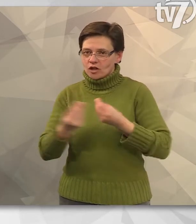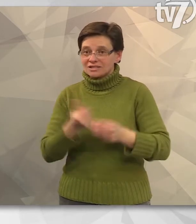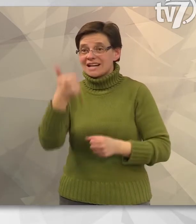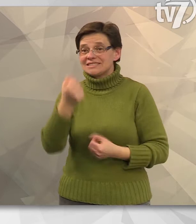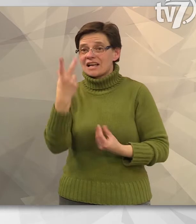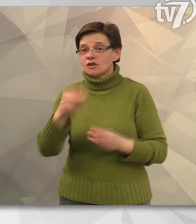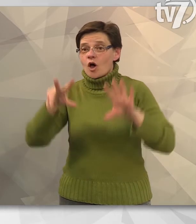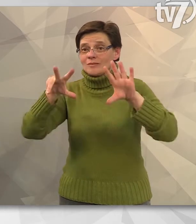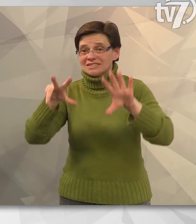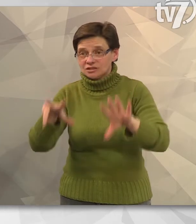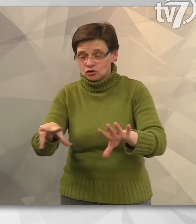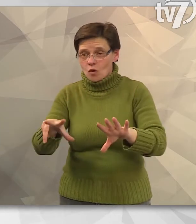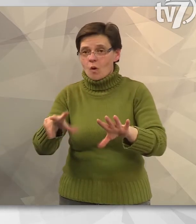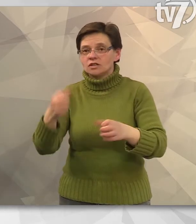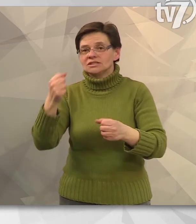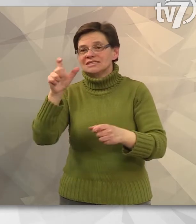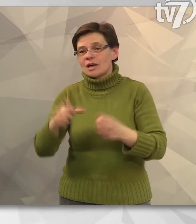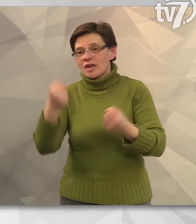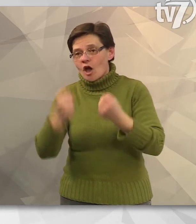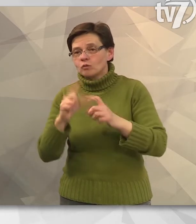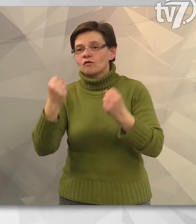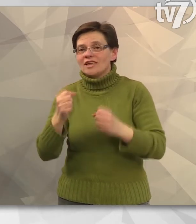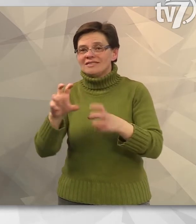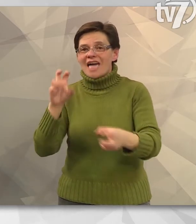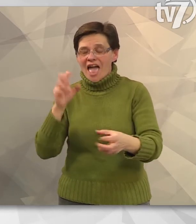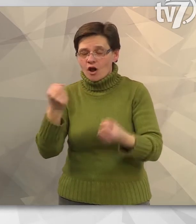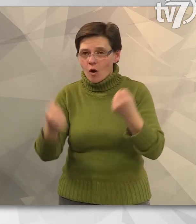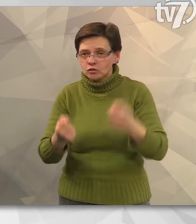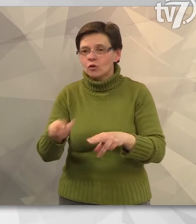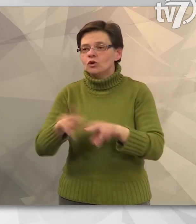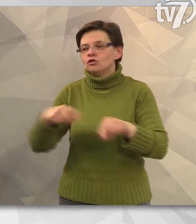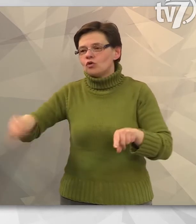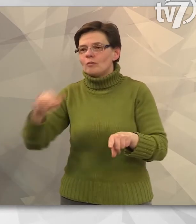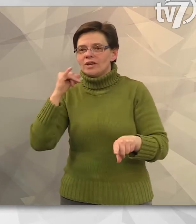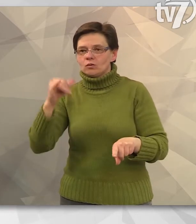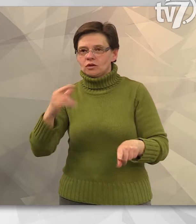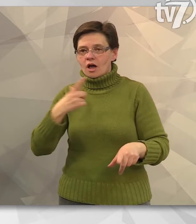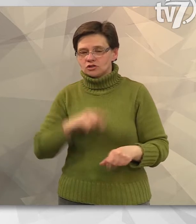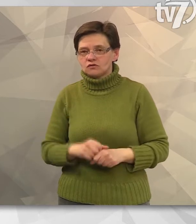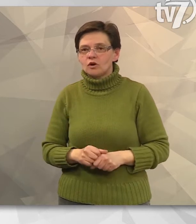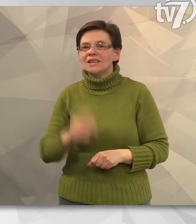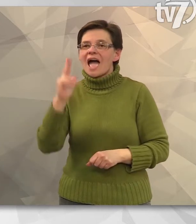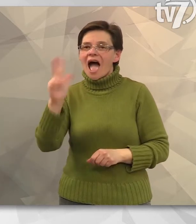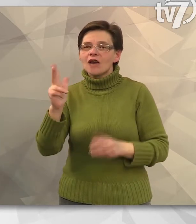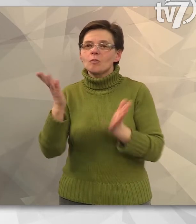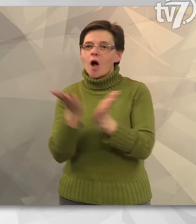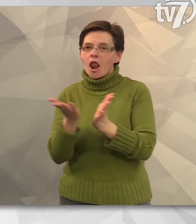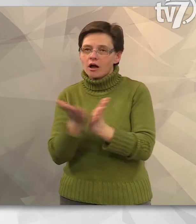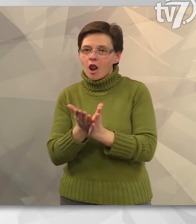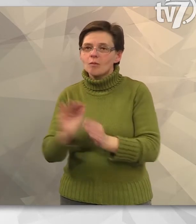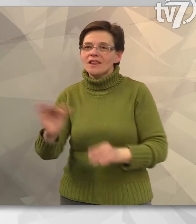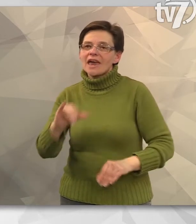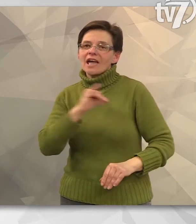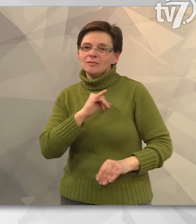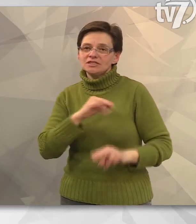-an úgy vezettek autót vagy tehergépkocsit, hogy nem kötötték be az övet, a többiek utasok voltak. Továbbá három